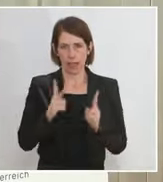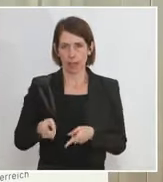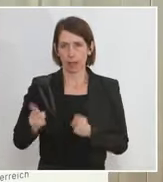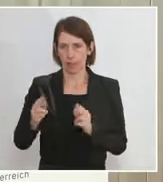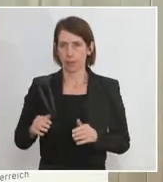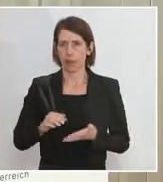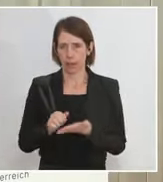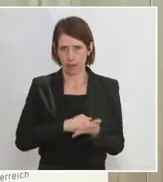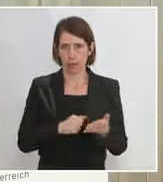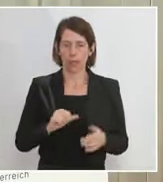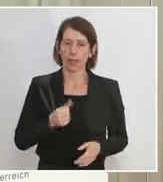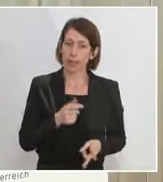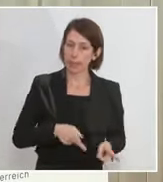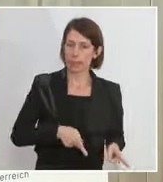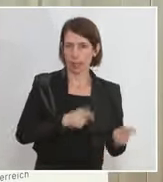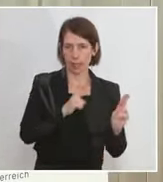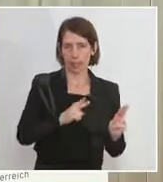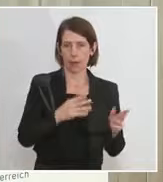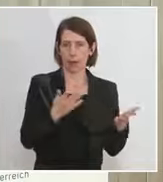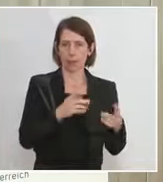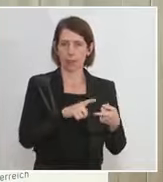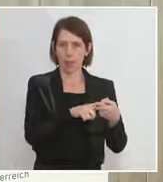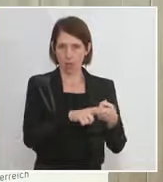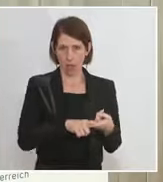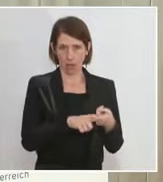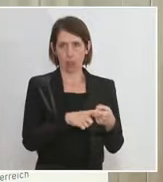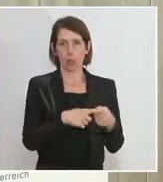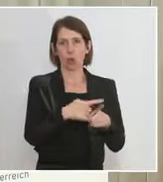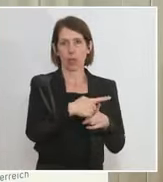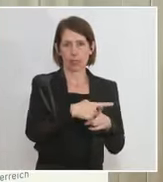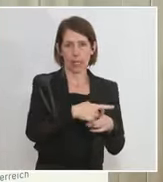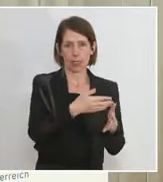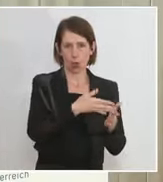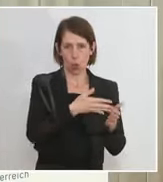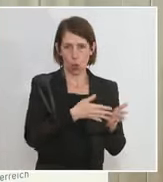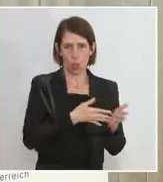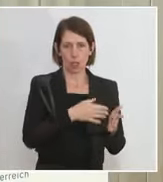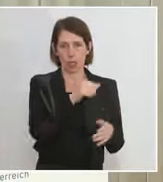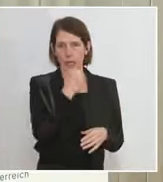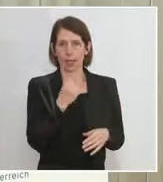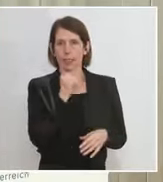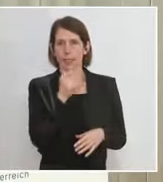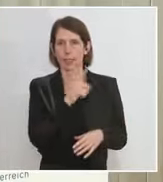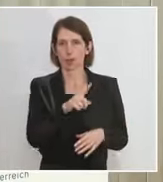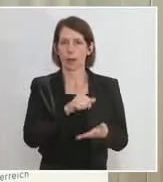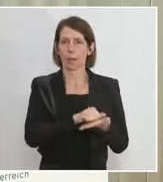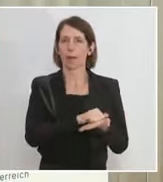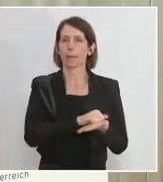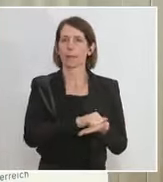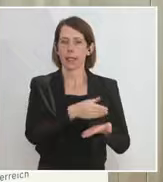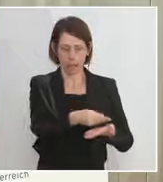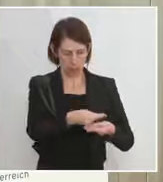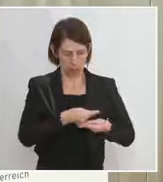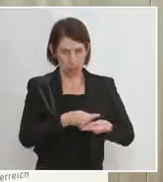Etappe ist die Etappe der Verankerung der Testungen, also damit ich nicht mehr das haptische Papier brauche,